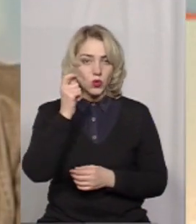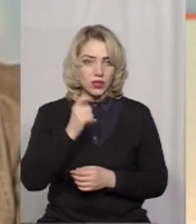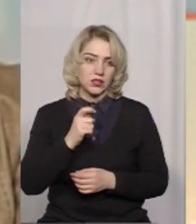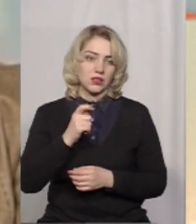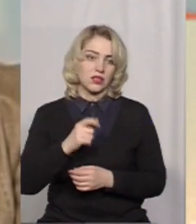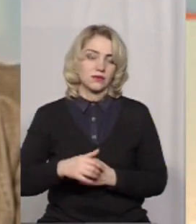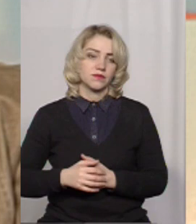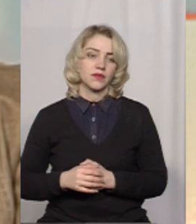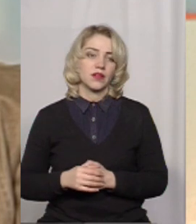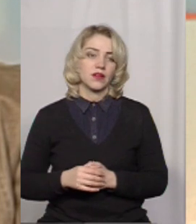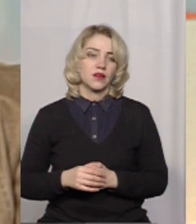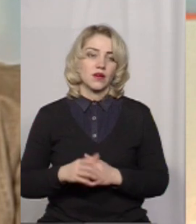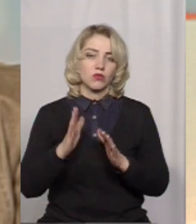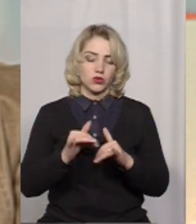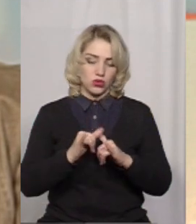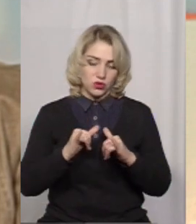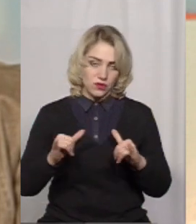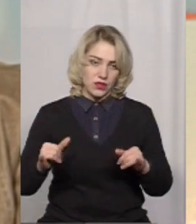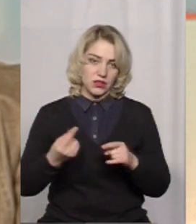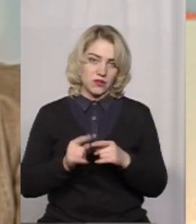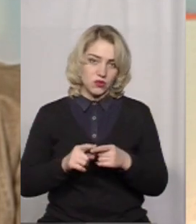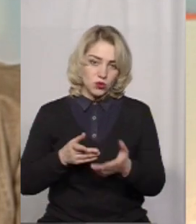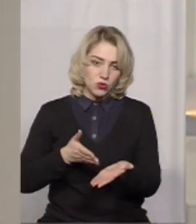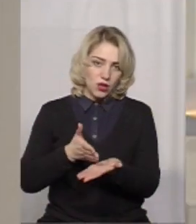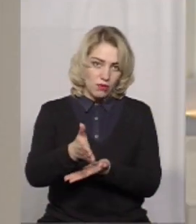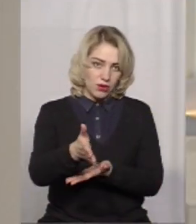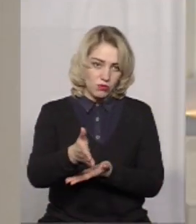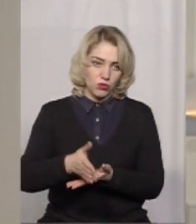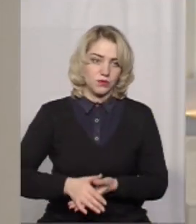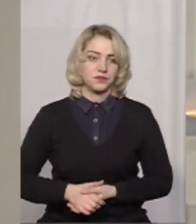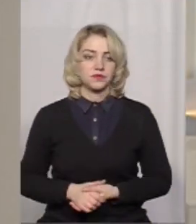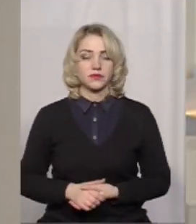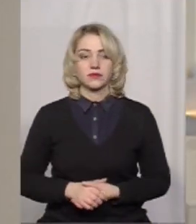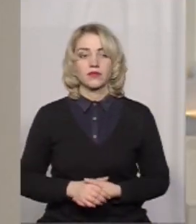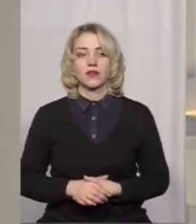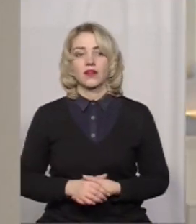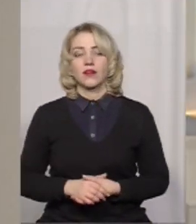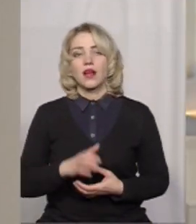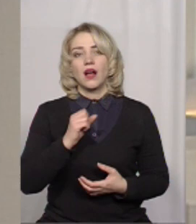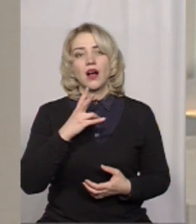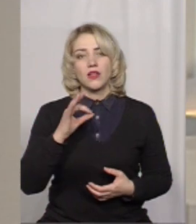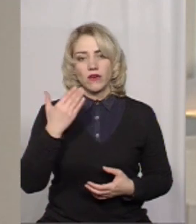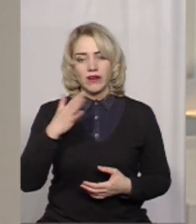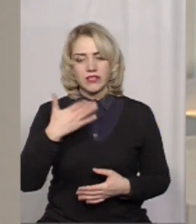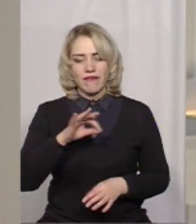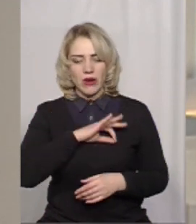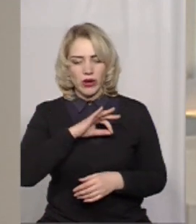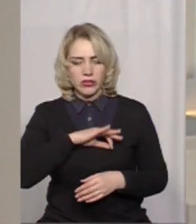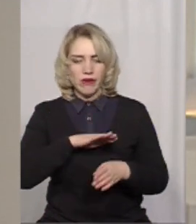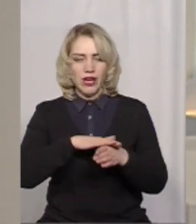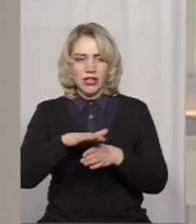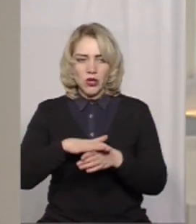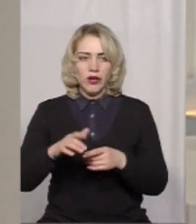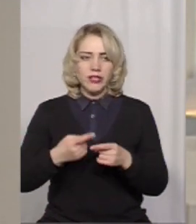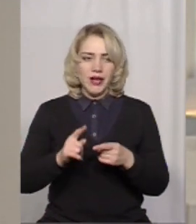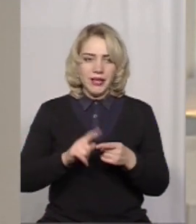буде розвиватися в даному напрямку так само. Пані Анну, ви вже використовували, реалізуючи